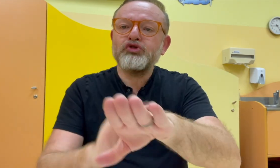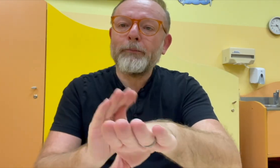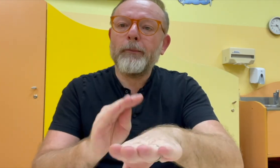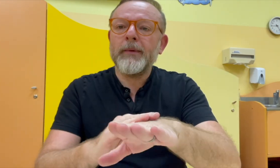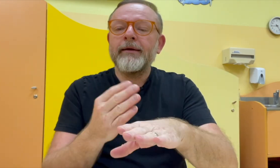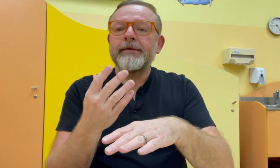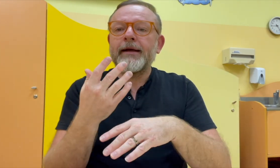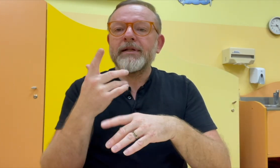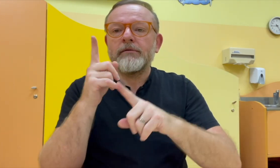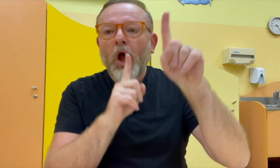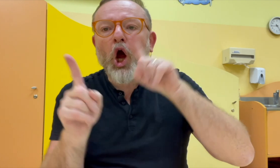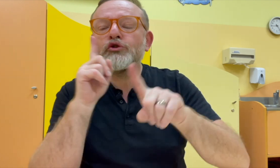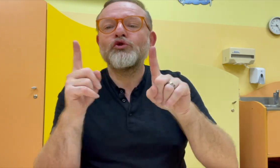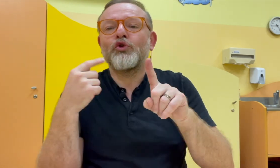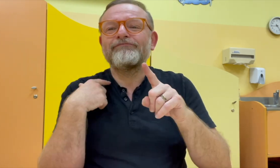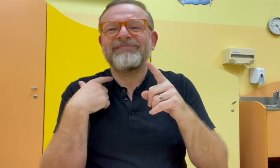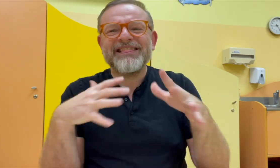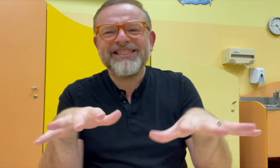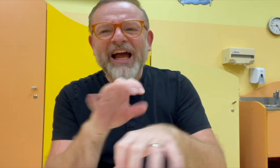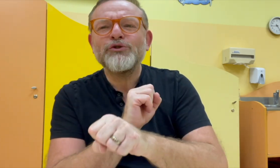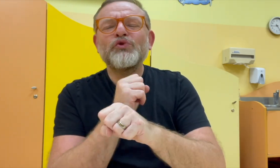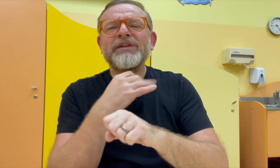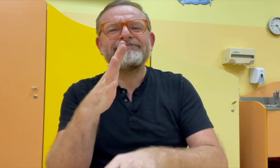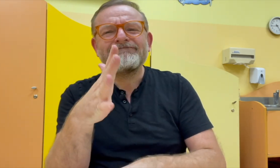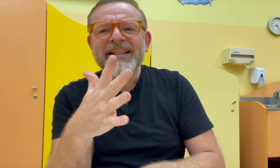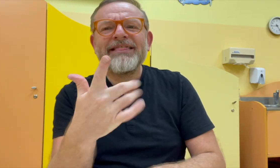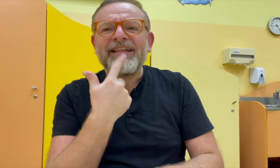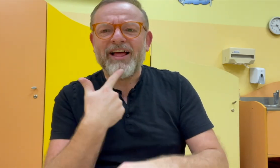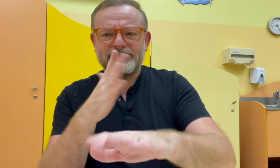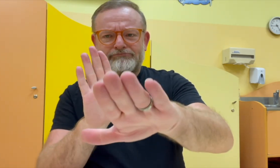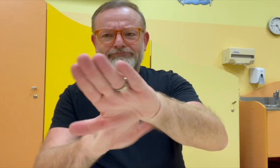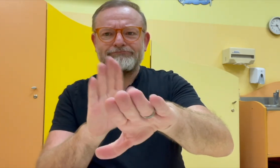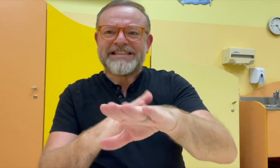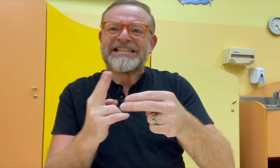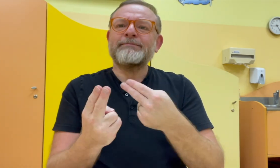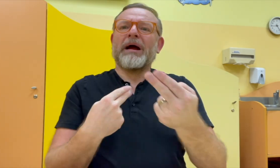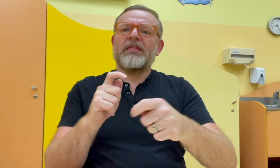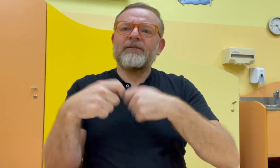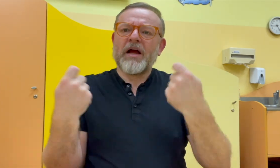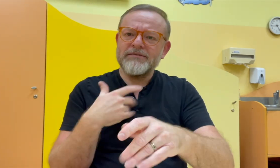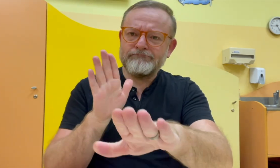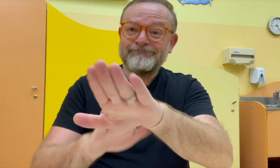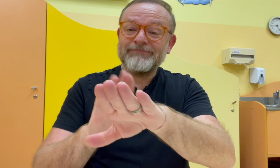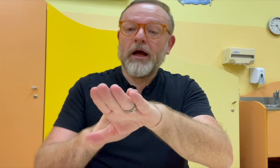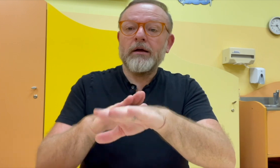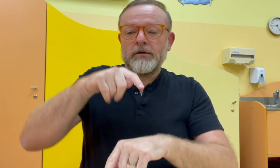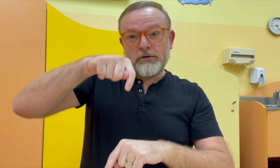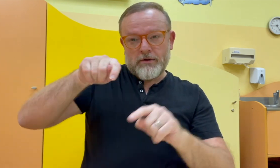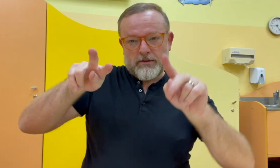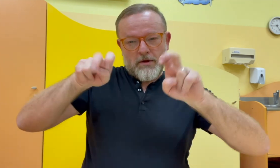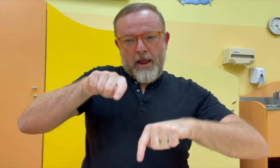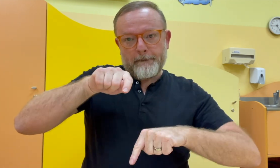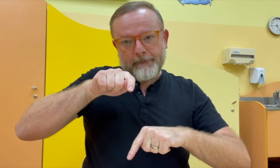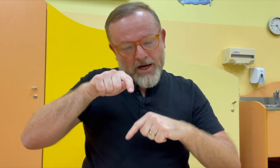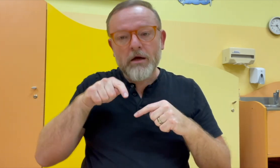Také vnímám to, že pedagogové mají problém dávat nějakou zpětnou vazbu, nějakou kritickou zpětnou vazbu,